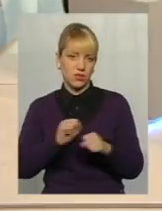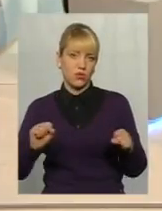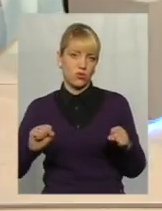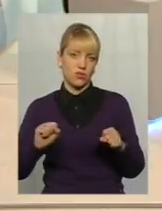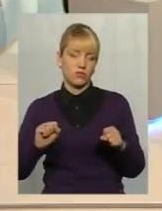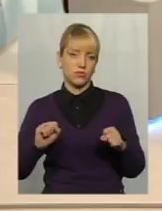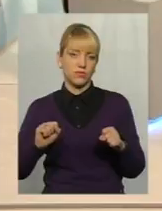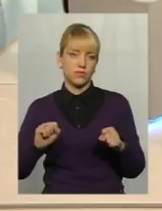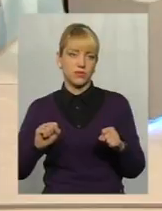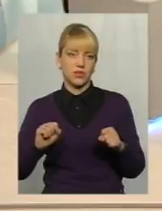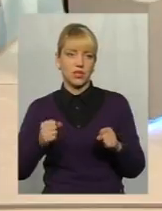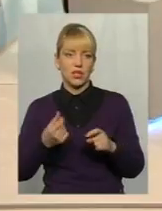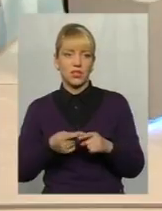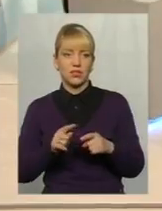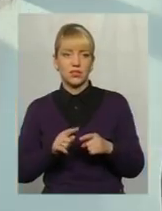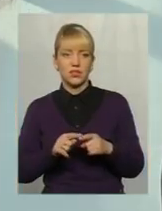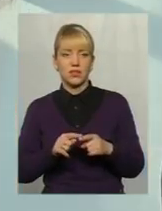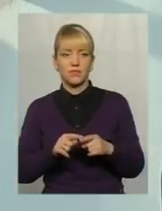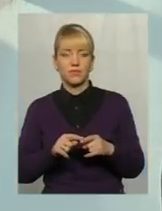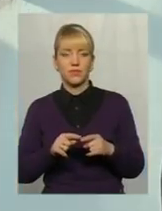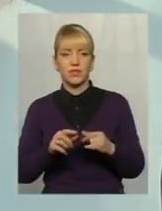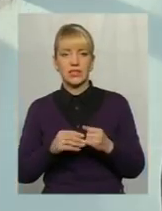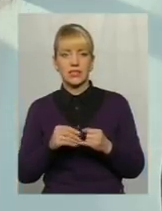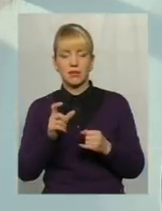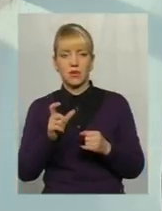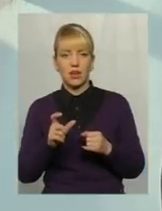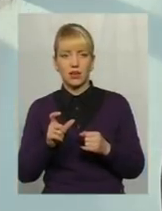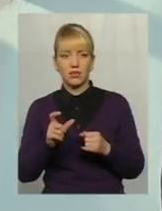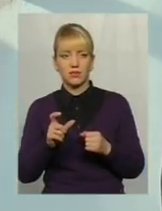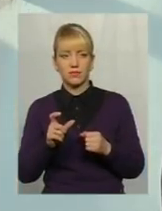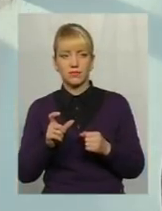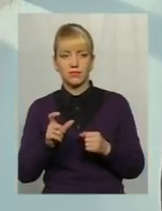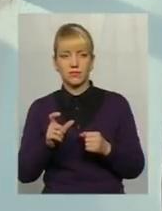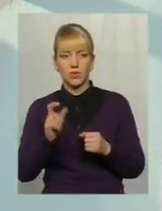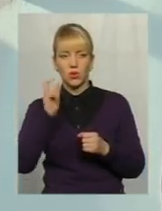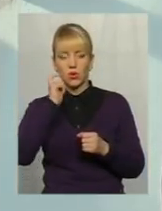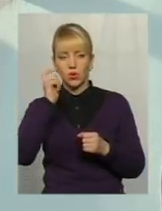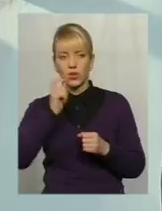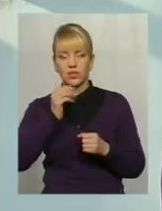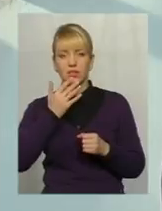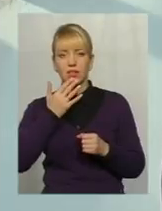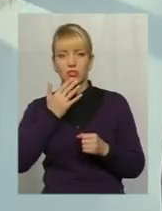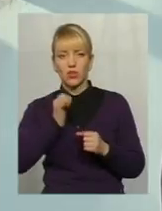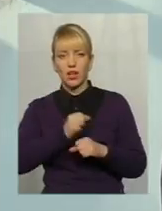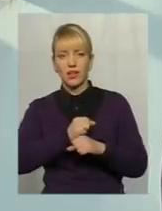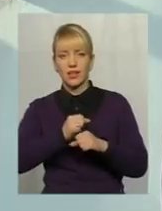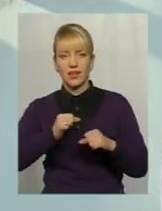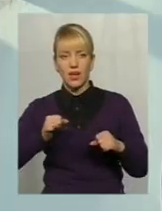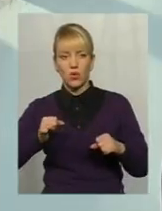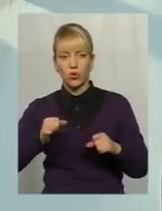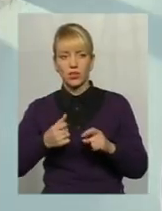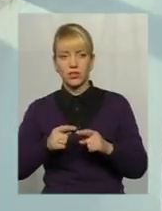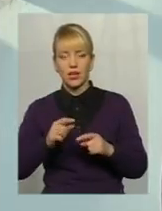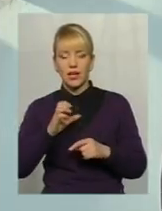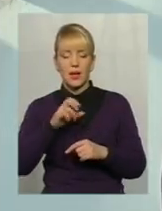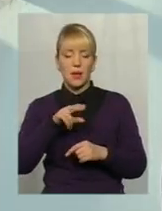речі, це мій земляк і український національний герой. Симон